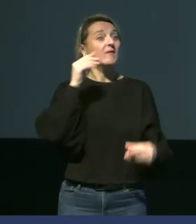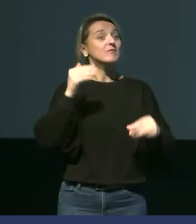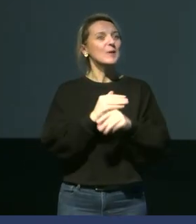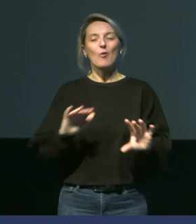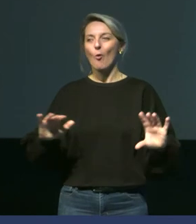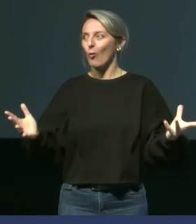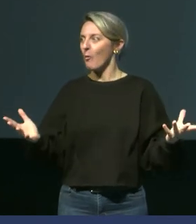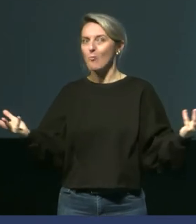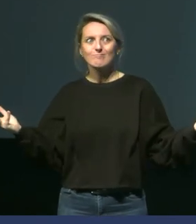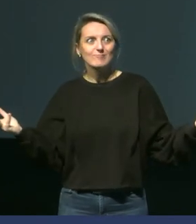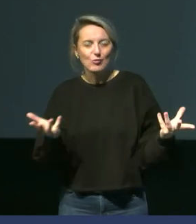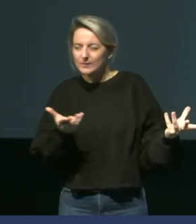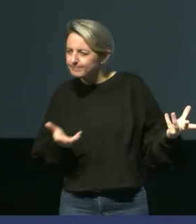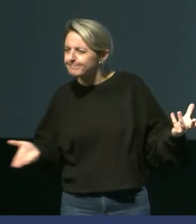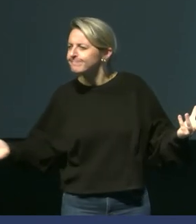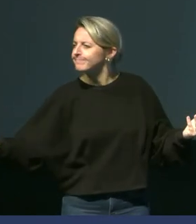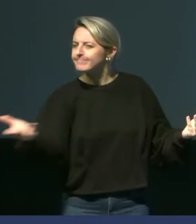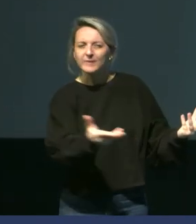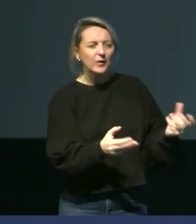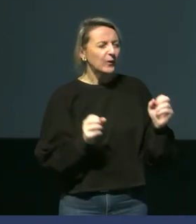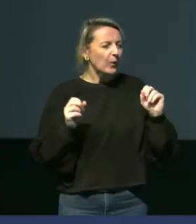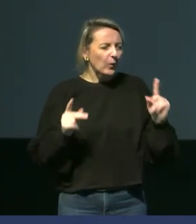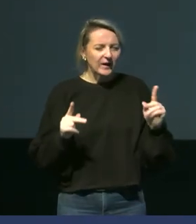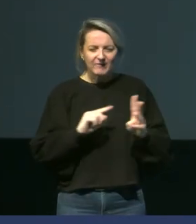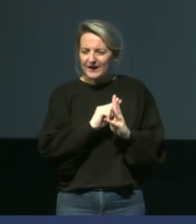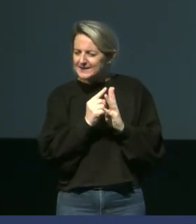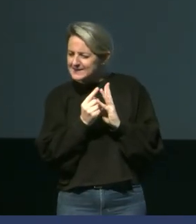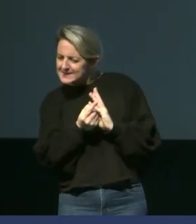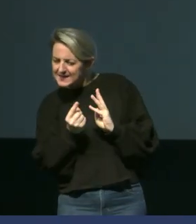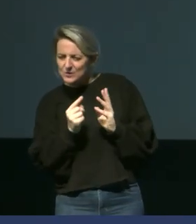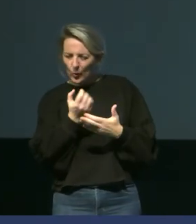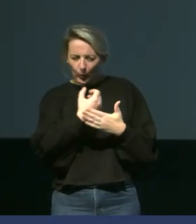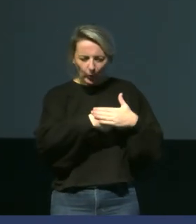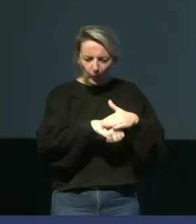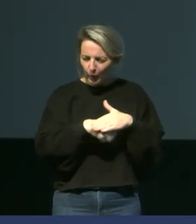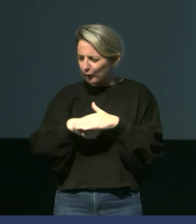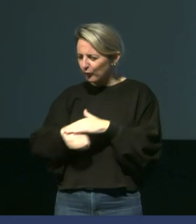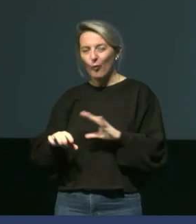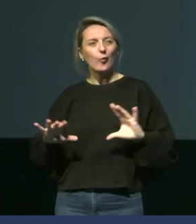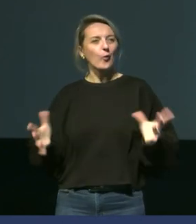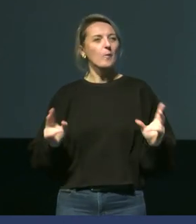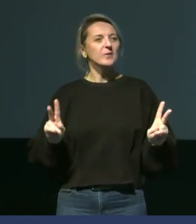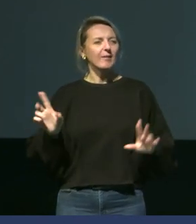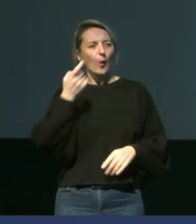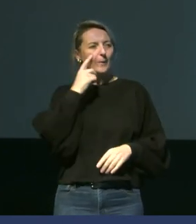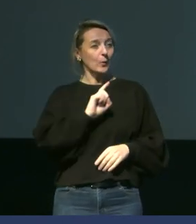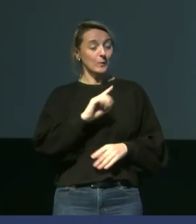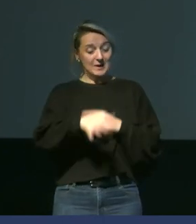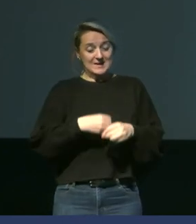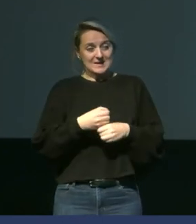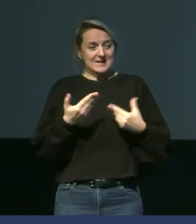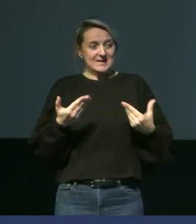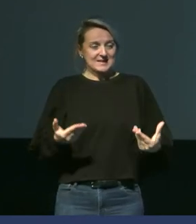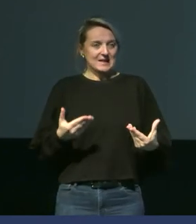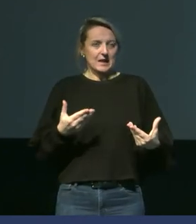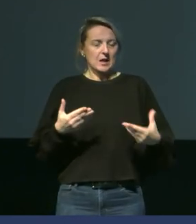commence à essayer de comprendre l'histoire, où est-ce qu'on en est dans notre saison de reproduction. Ici, ne vous en rendez pas forcément compte, mais cette année, a été une année avec